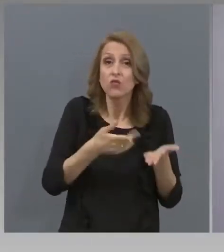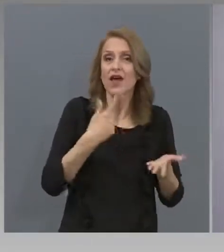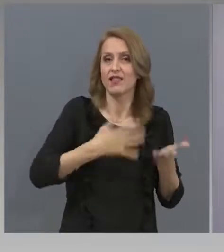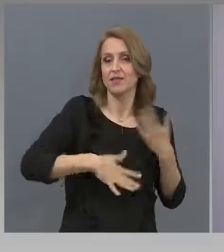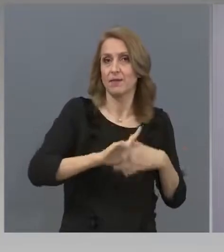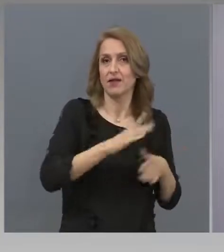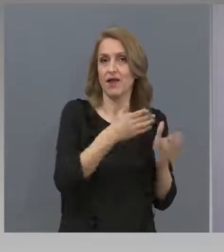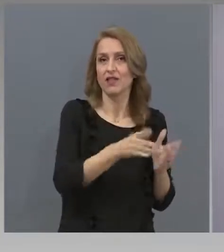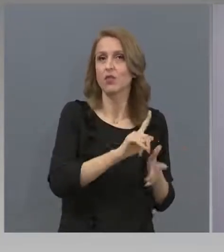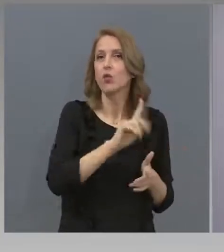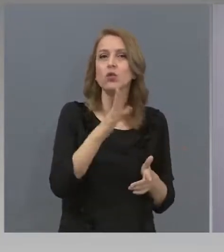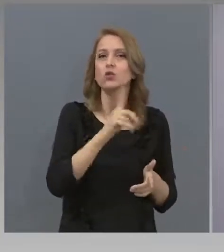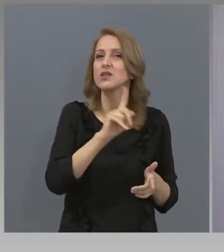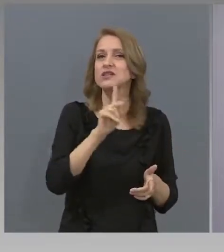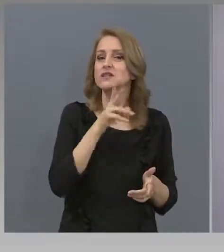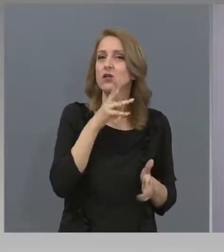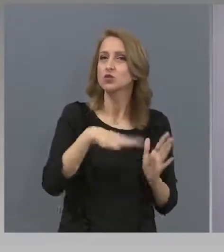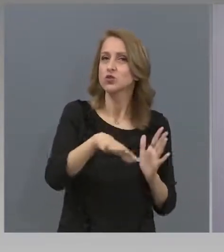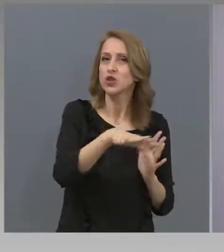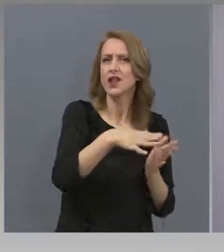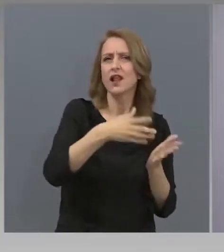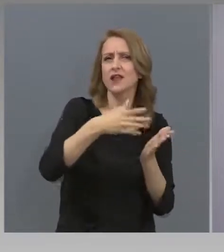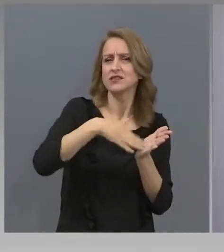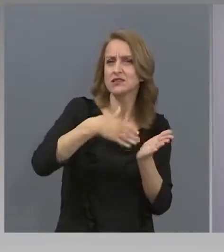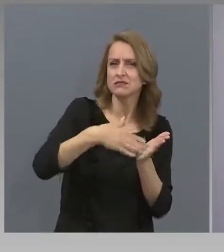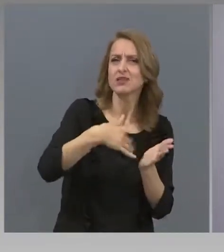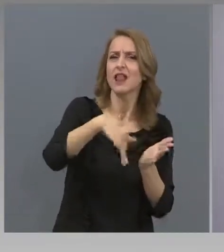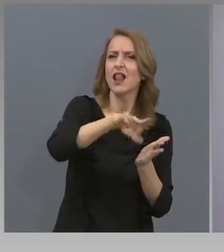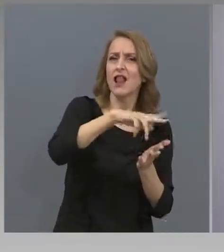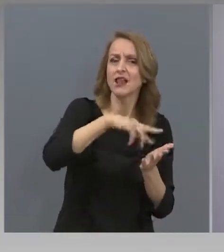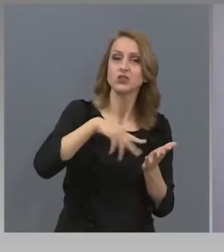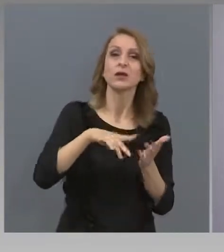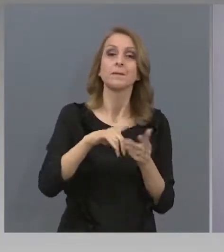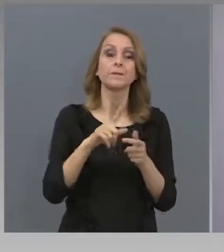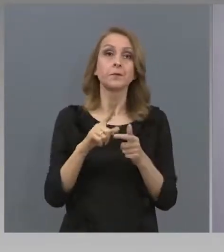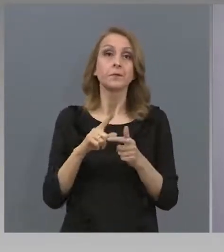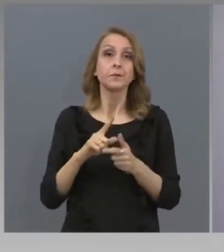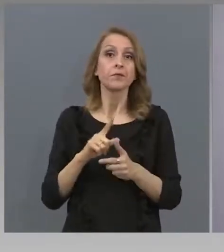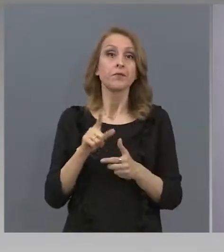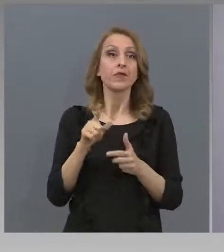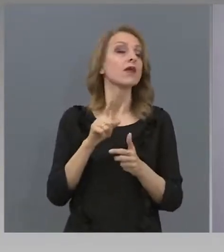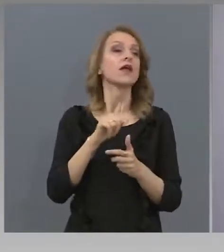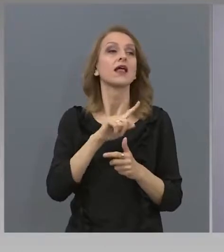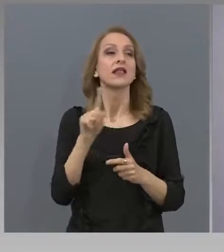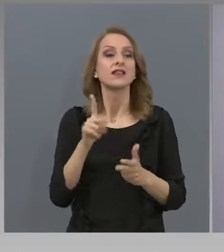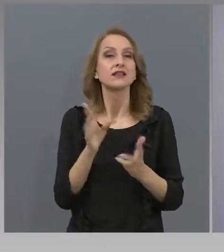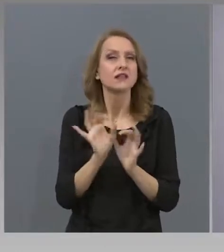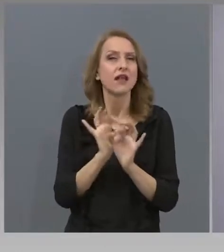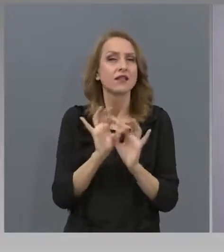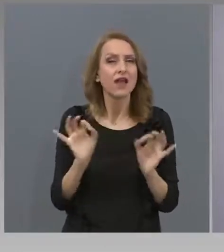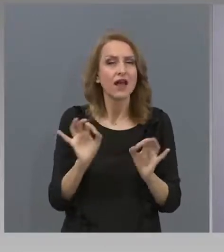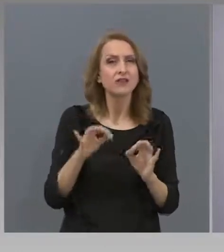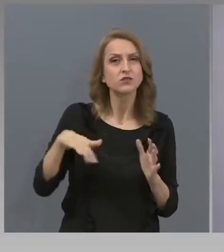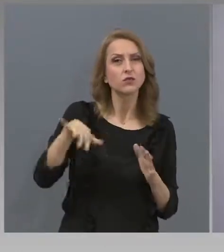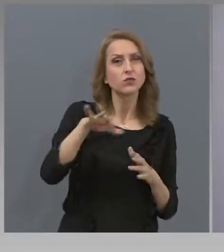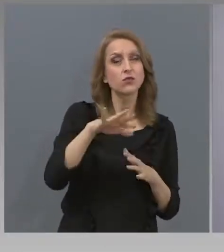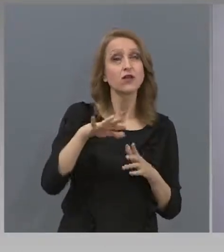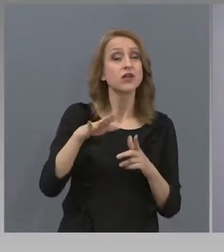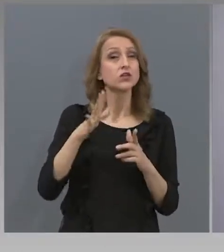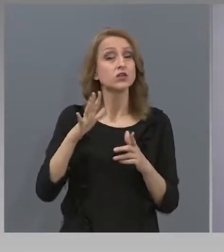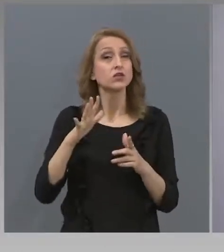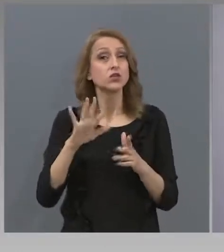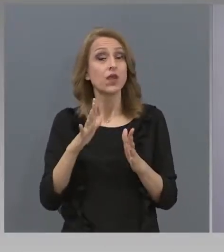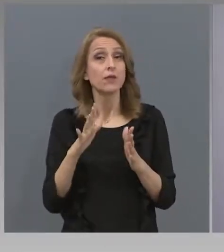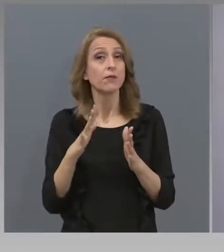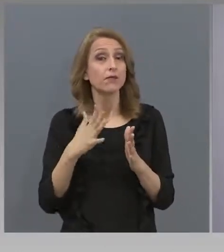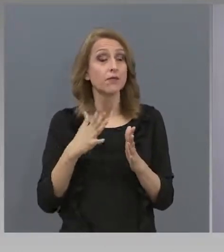Говорила Николова Би ТВ. Не стана ясно, ще има ли балове за зрелосниците, защото това също е едни от основните въпроси, които и те подават към нас. И също